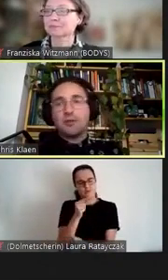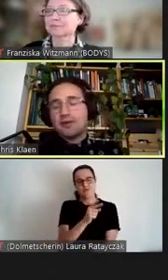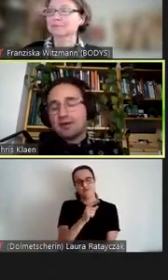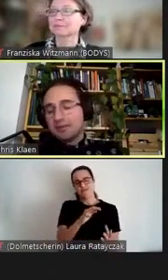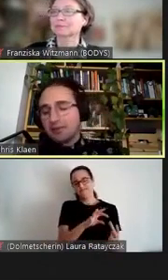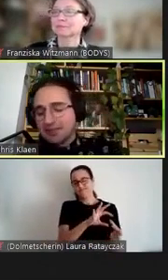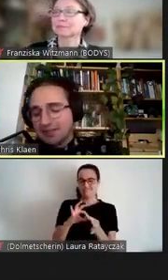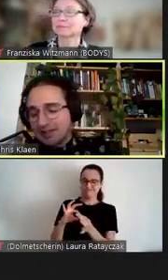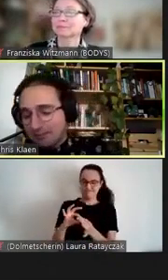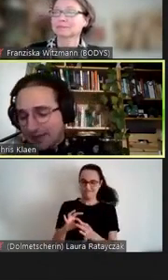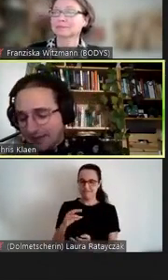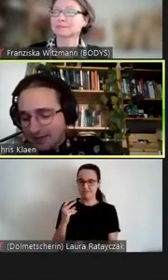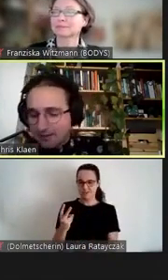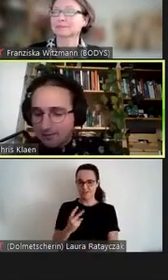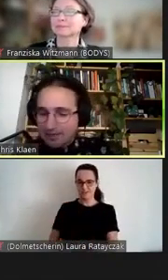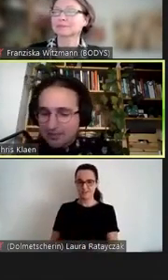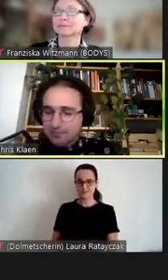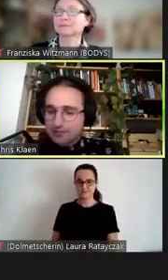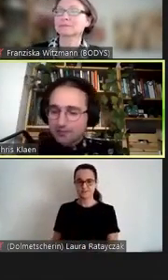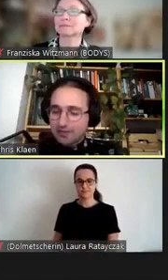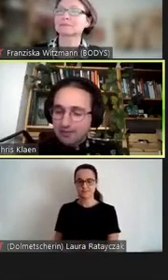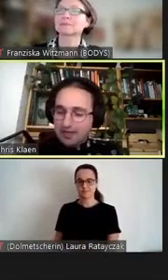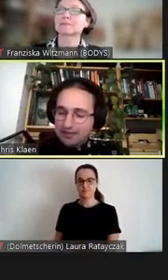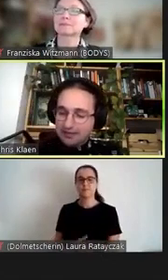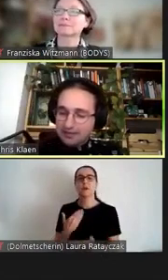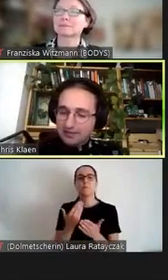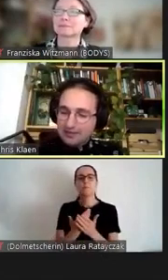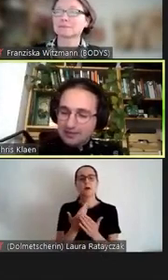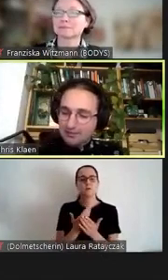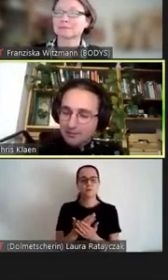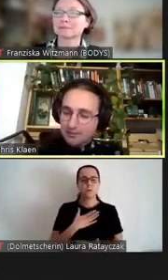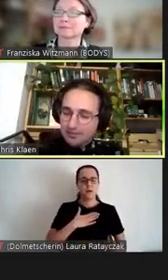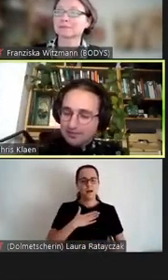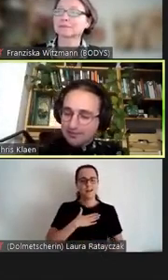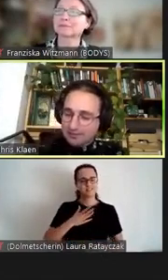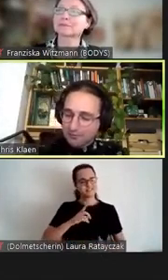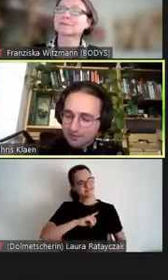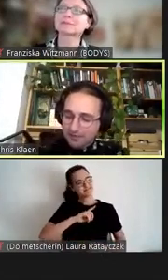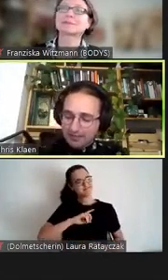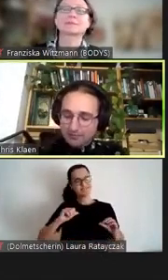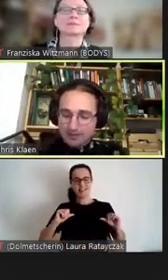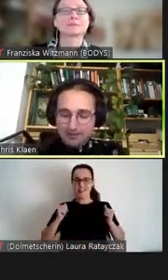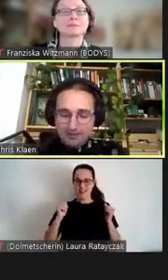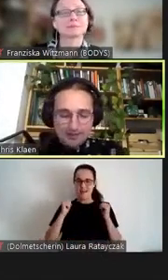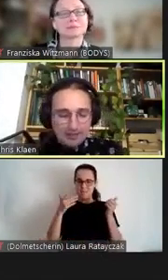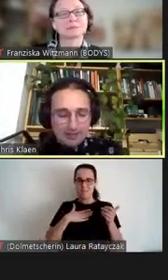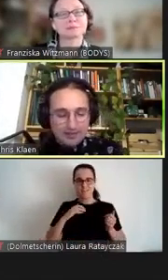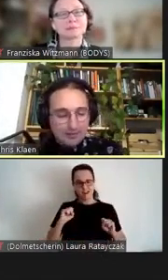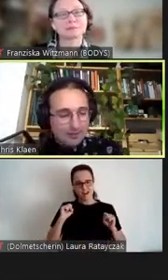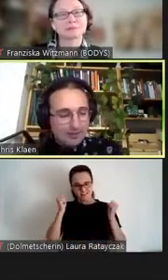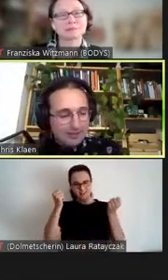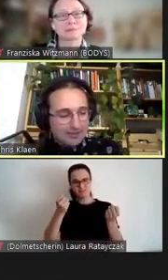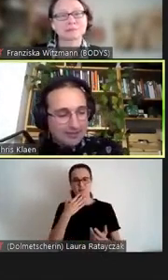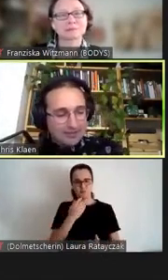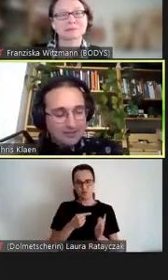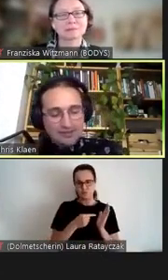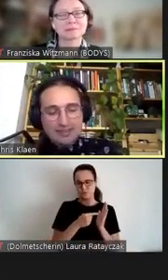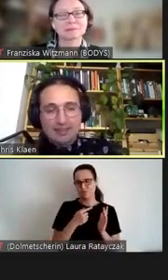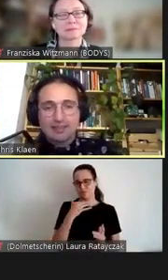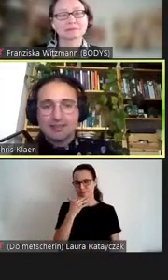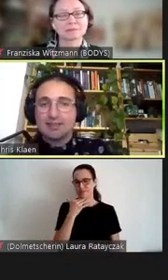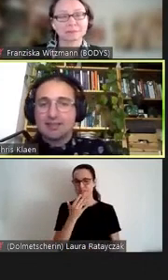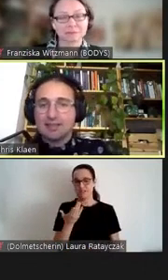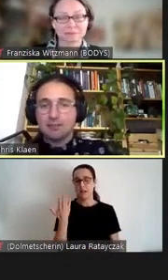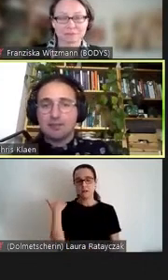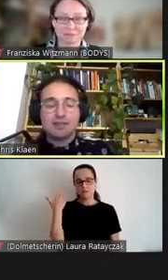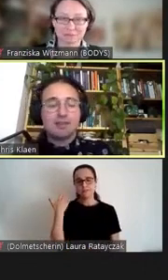So möchte ich da ein paar Beispiele aus meinem eigenen Leben und Aktivismus einbringen. Ich war lange Zeit in den